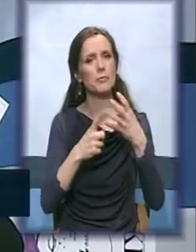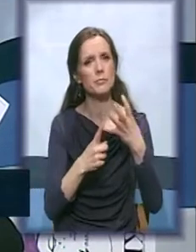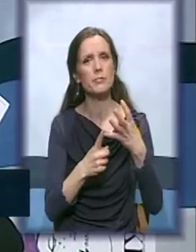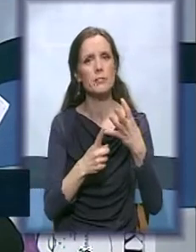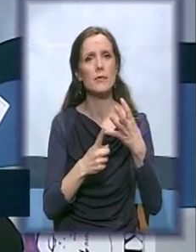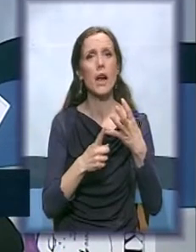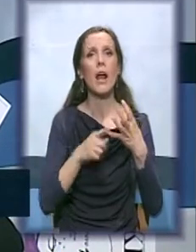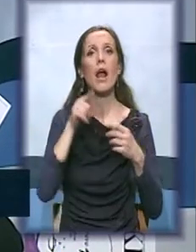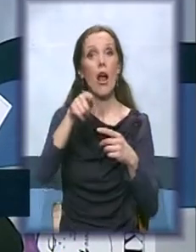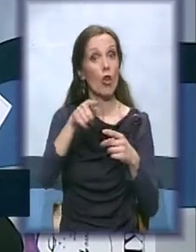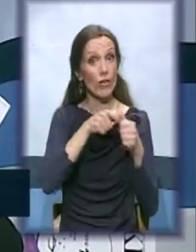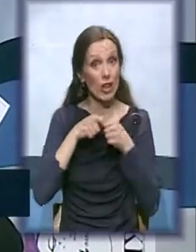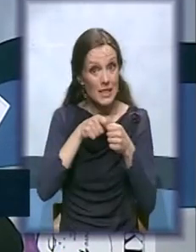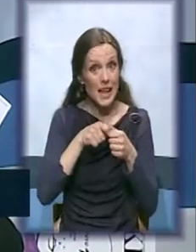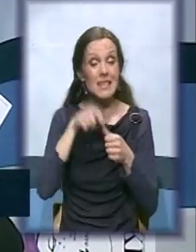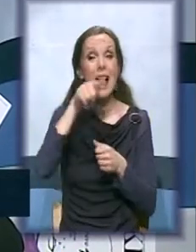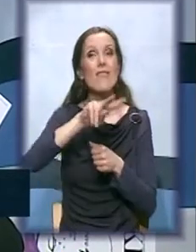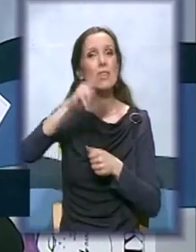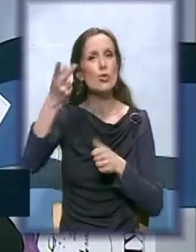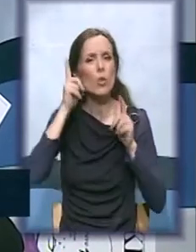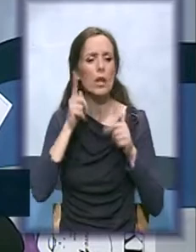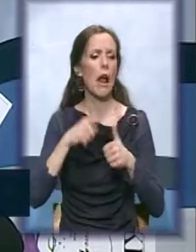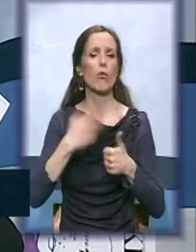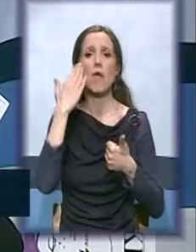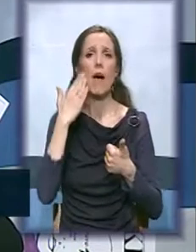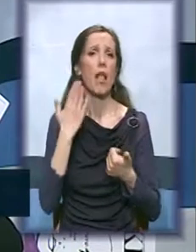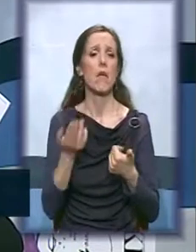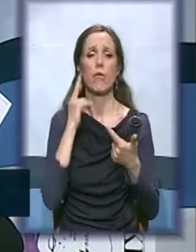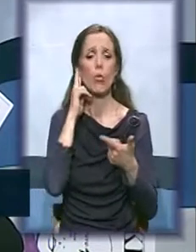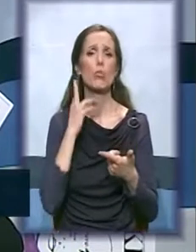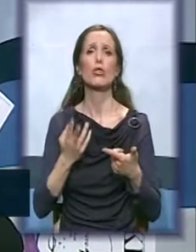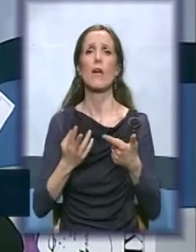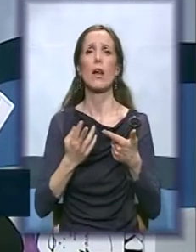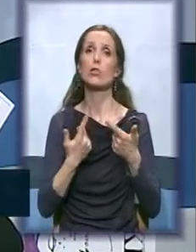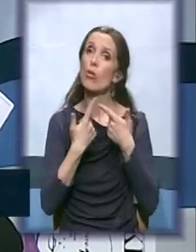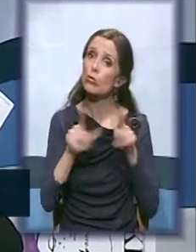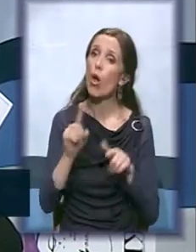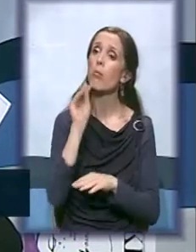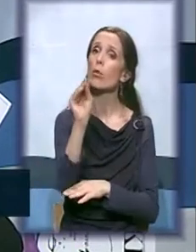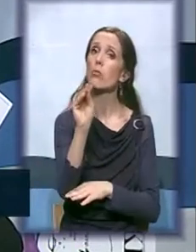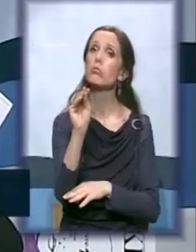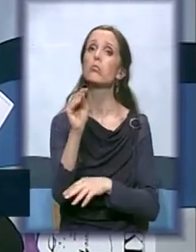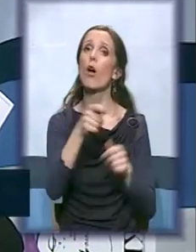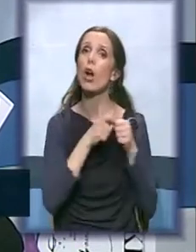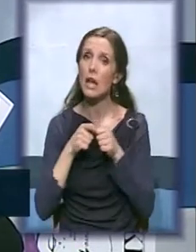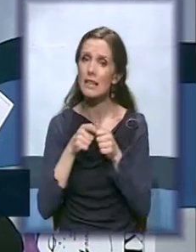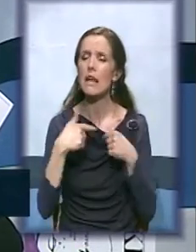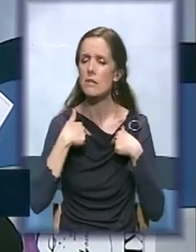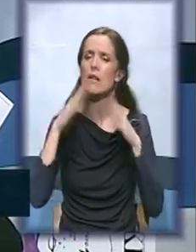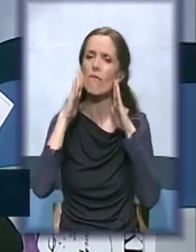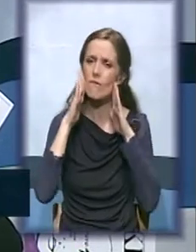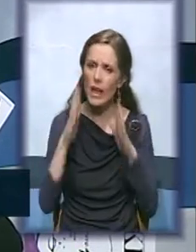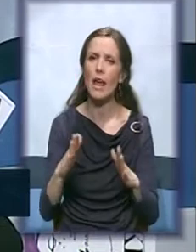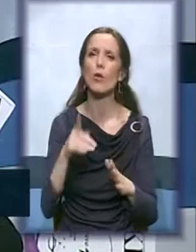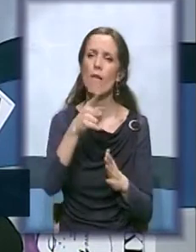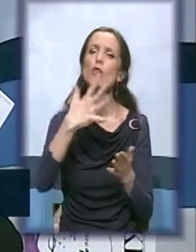ova organizacija, a vi iz drugih gradova kao Valjevo, Kruševac, slobno se obratite organizaciji i verujem da ćete